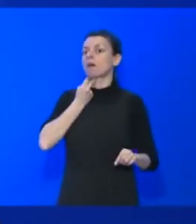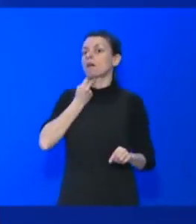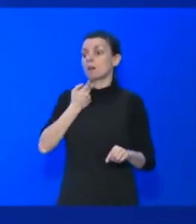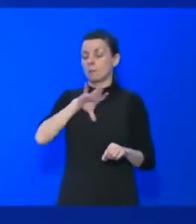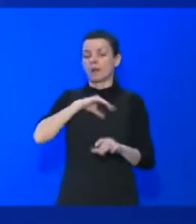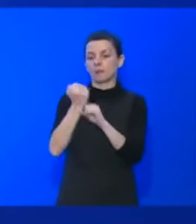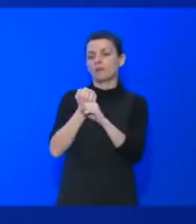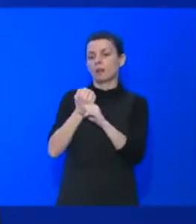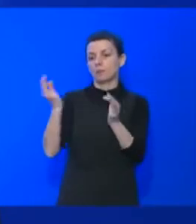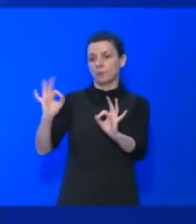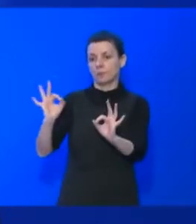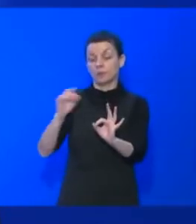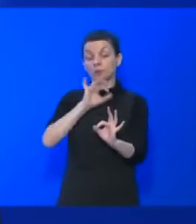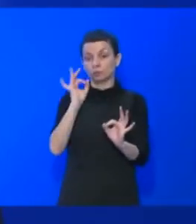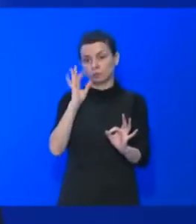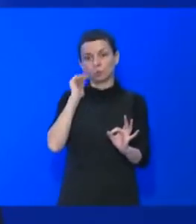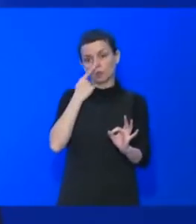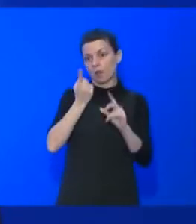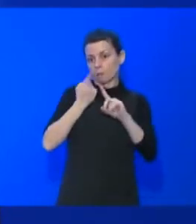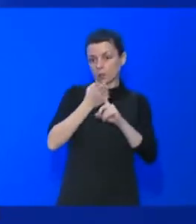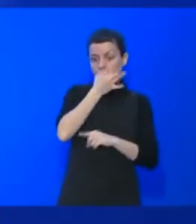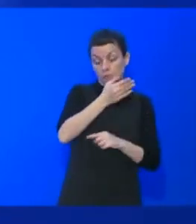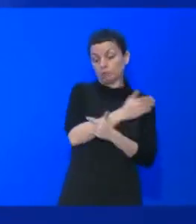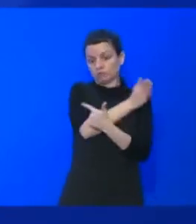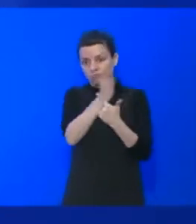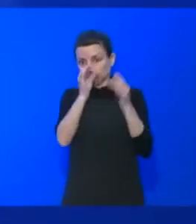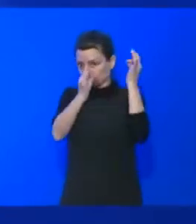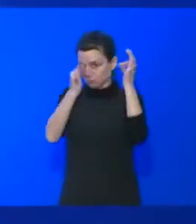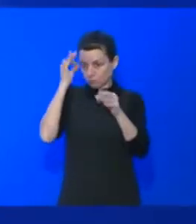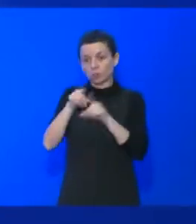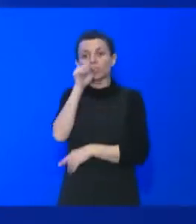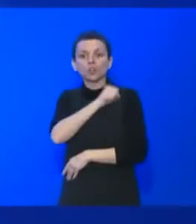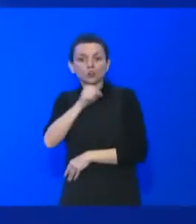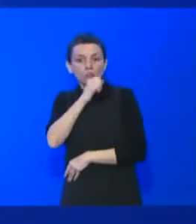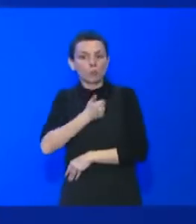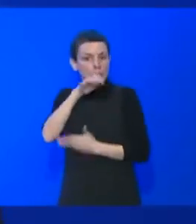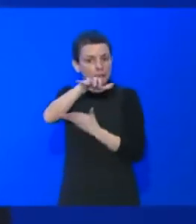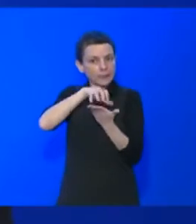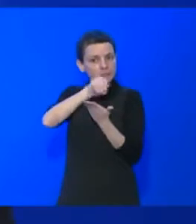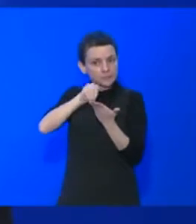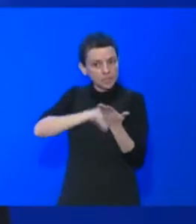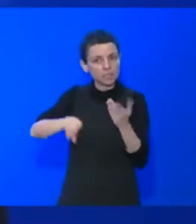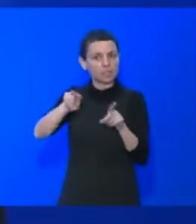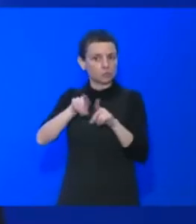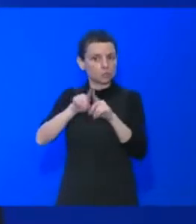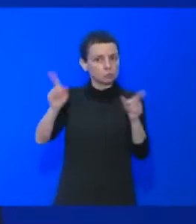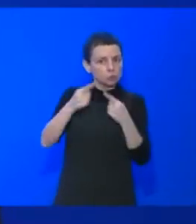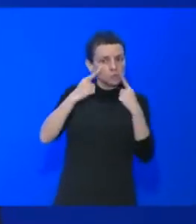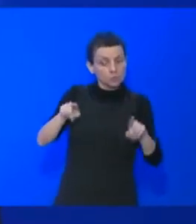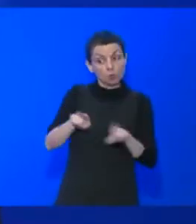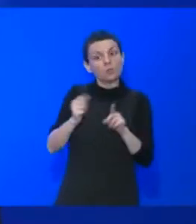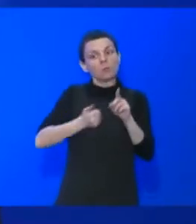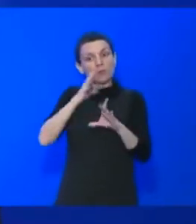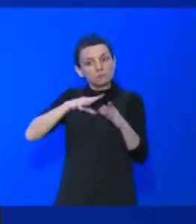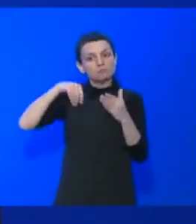me tient beaucoup à cœur. Effectivement, je suis chanteuse, auteur-compositeur. Je suis également une femme engagée, une